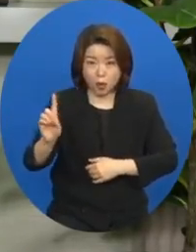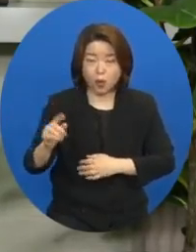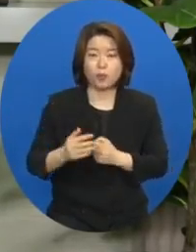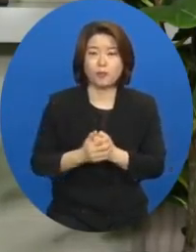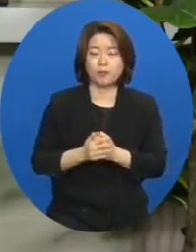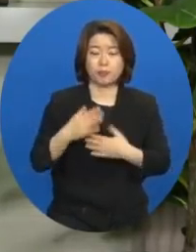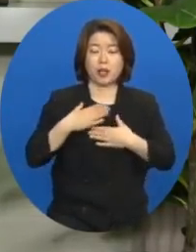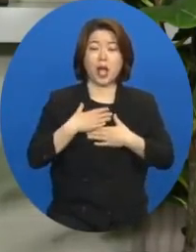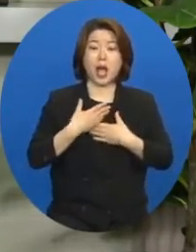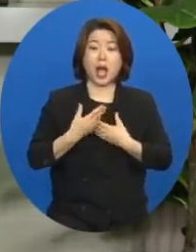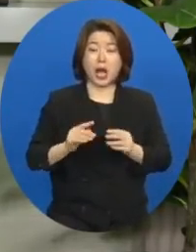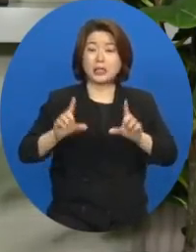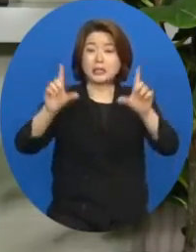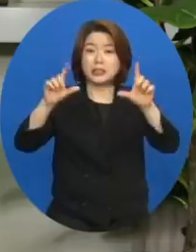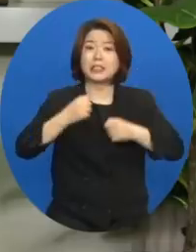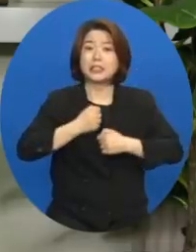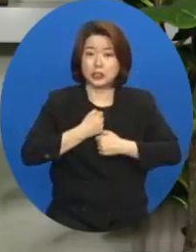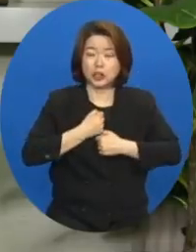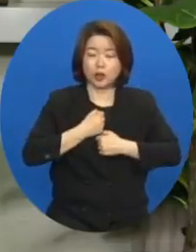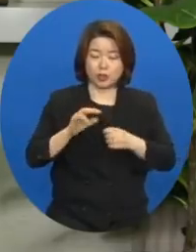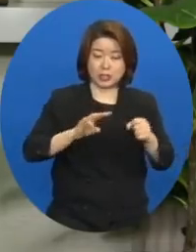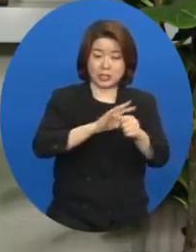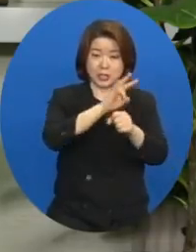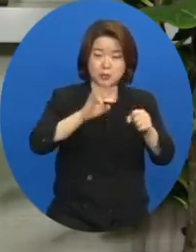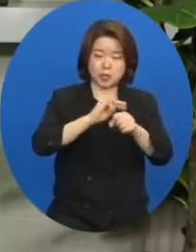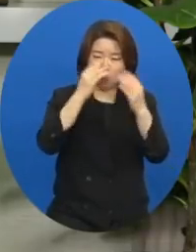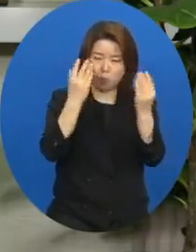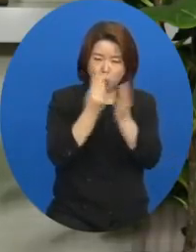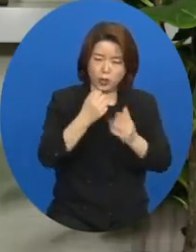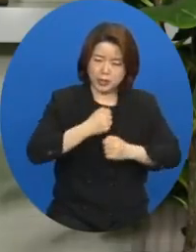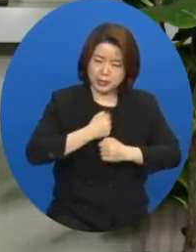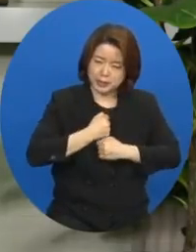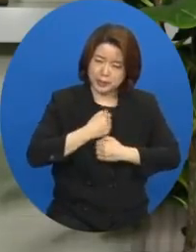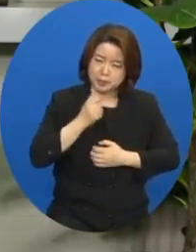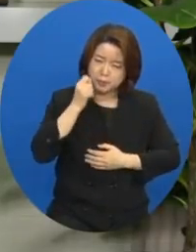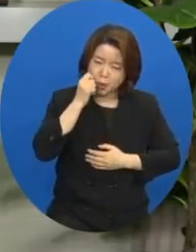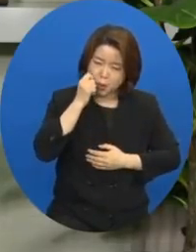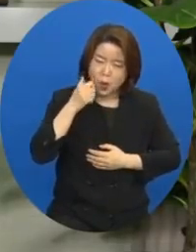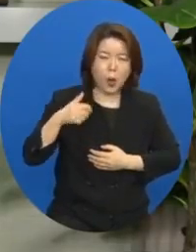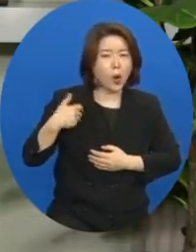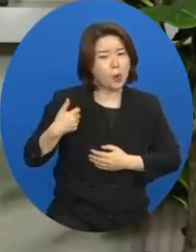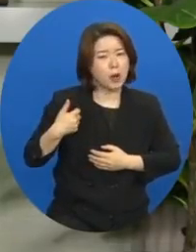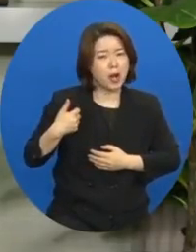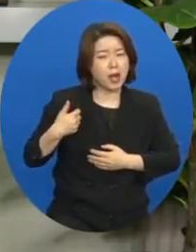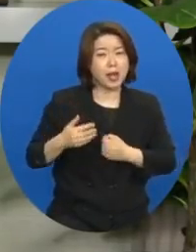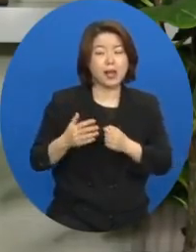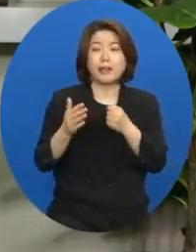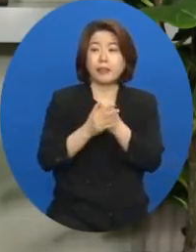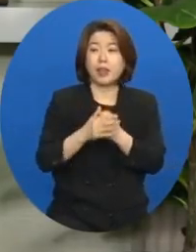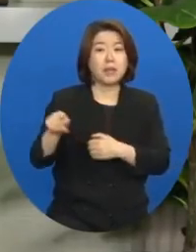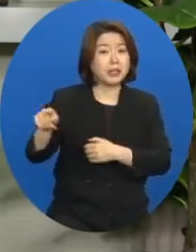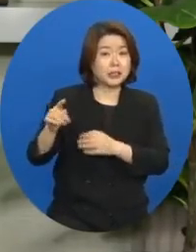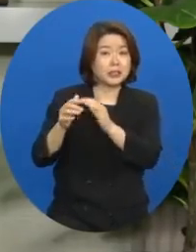안식이를 지켜야 되는데 24시간을 온전히 지킬 수가 없을지 몰라서 그들은